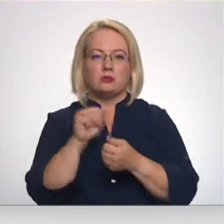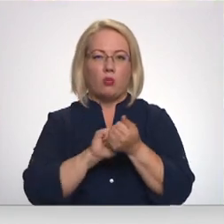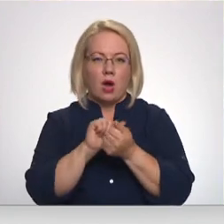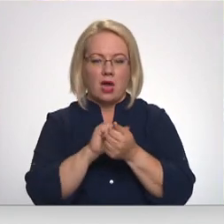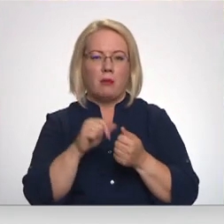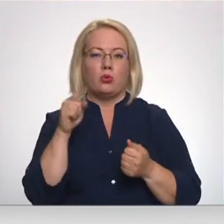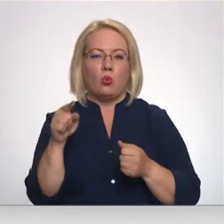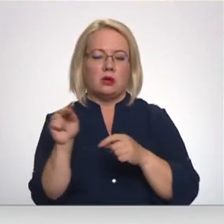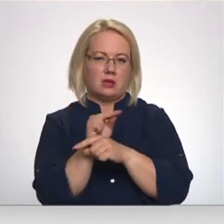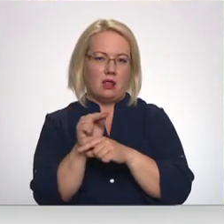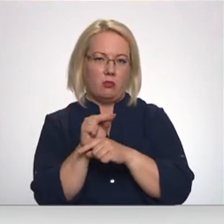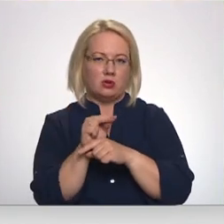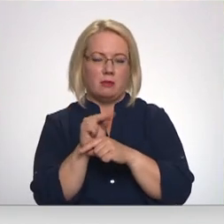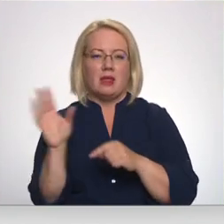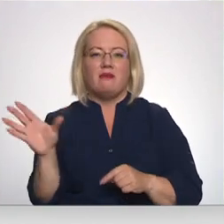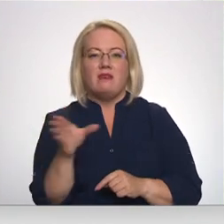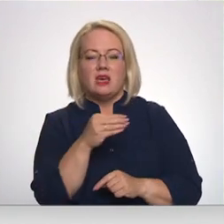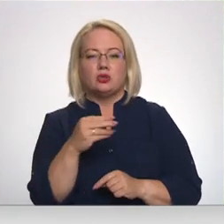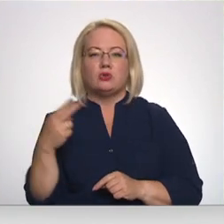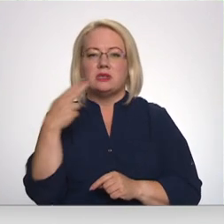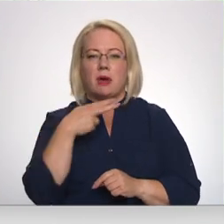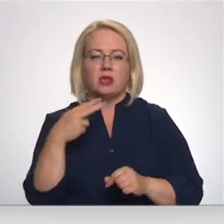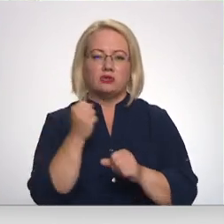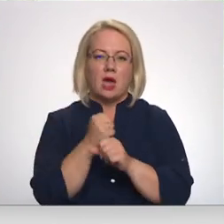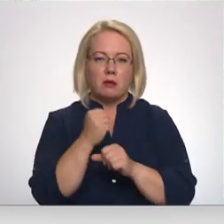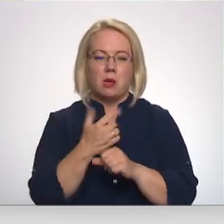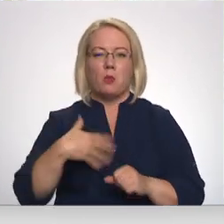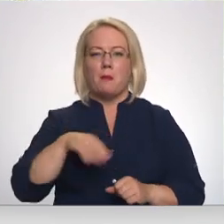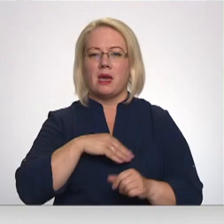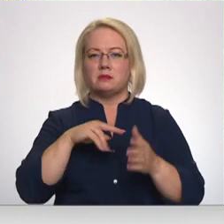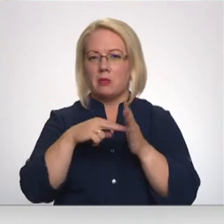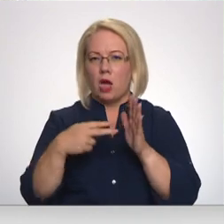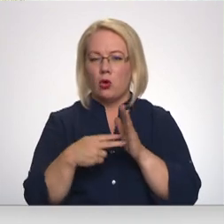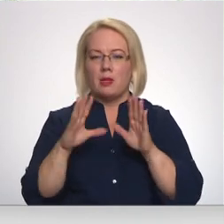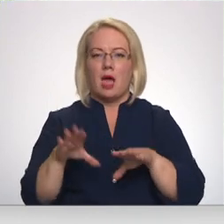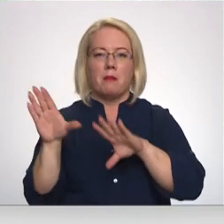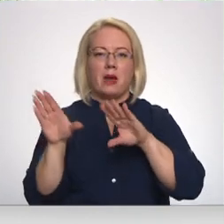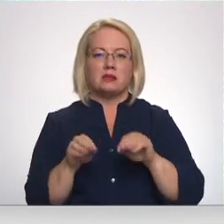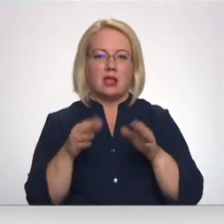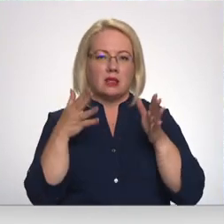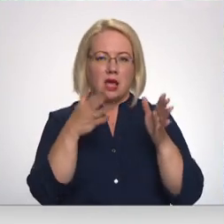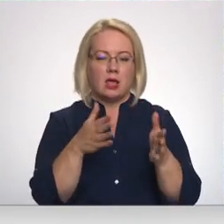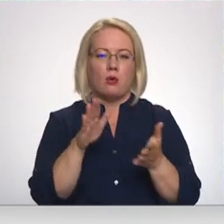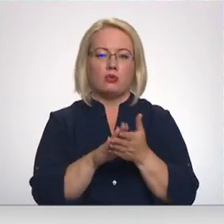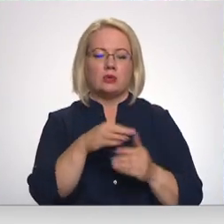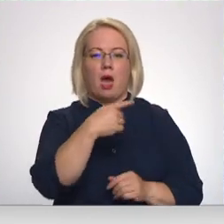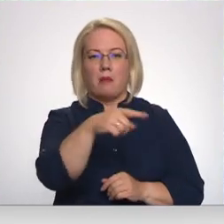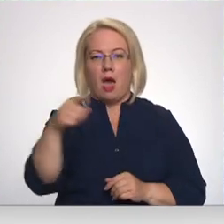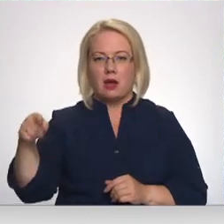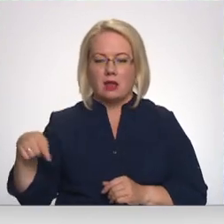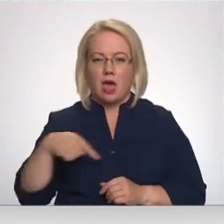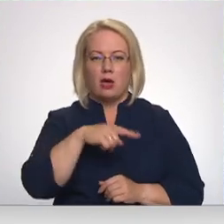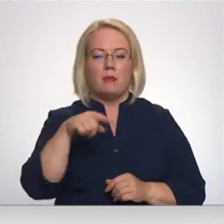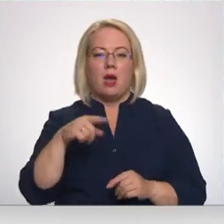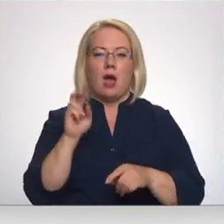salabot. Katrā gadījumā visu saimniecisko darbību mēs plānojam, lai mazinātu ietekmi, protams, uz apkārtējiem,